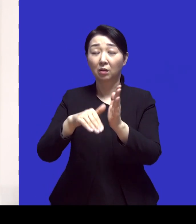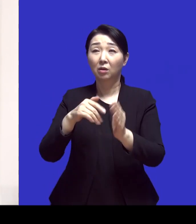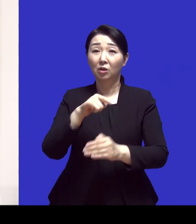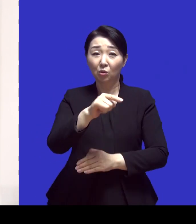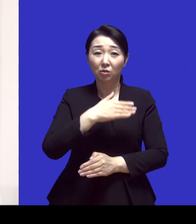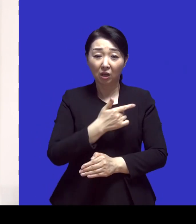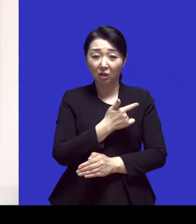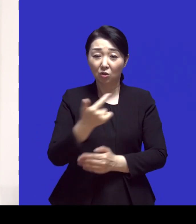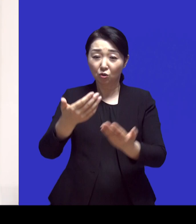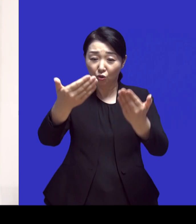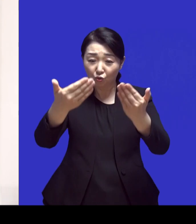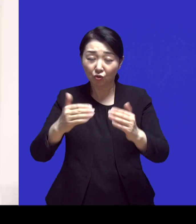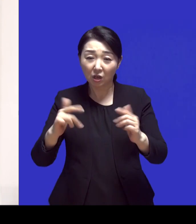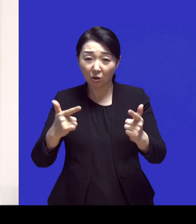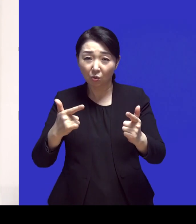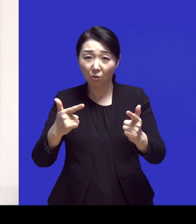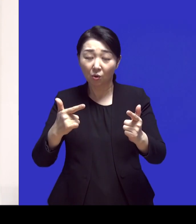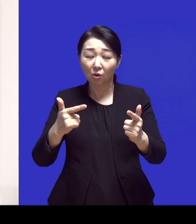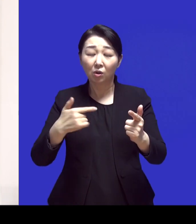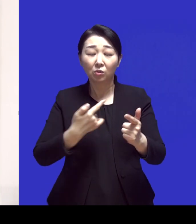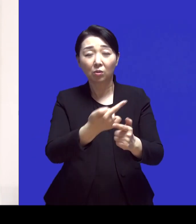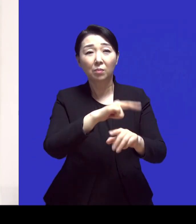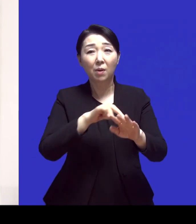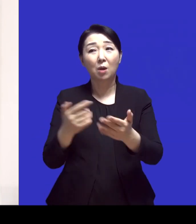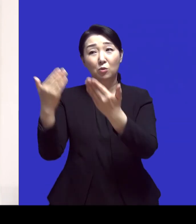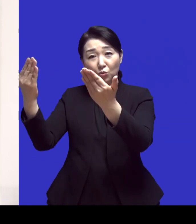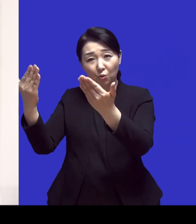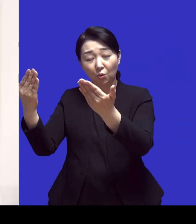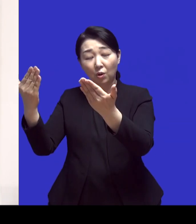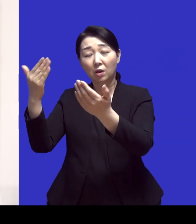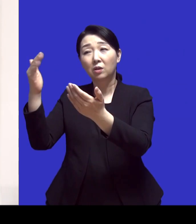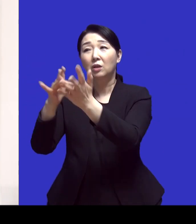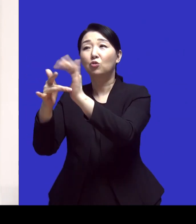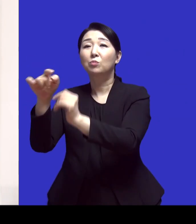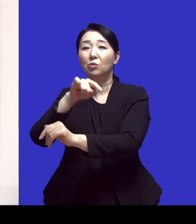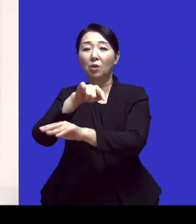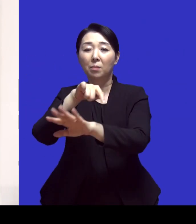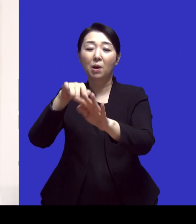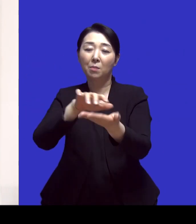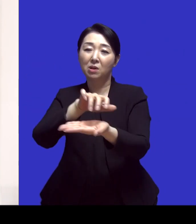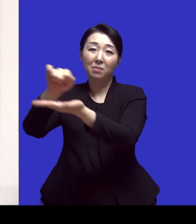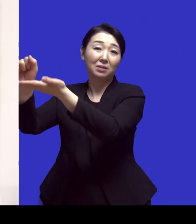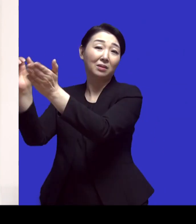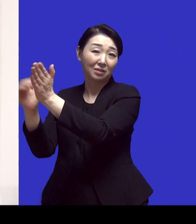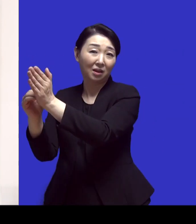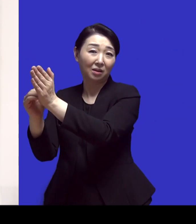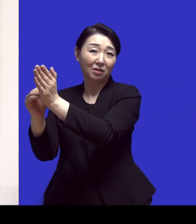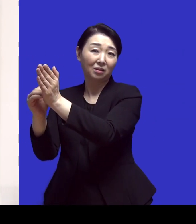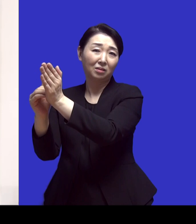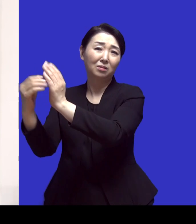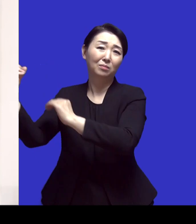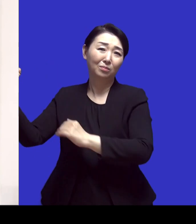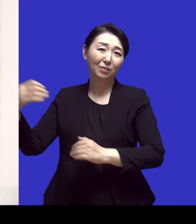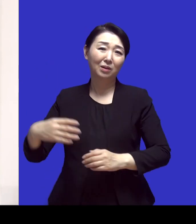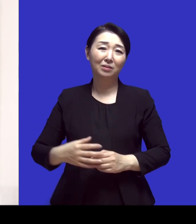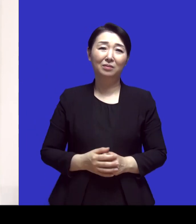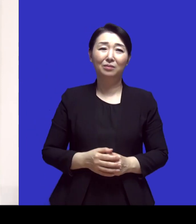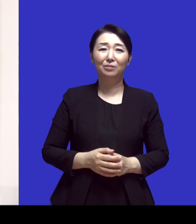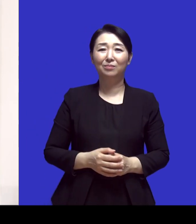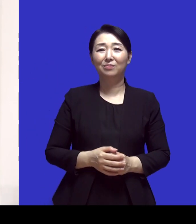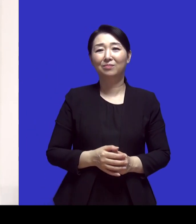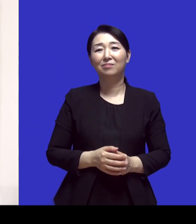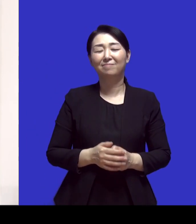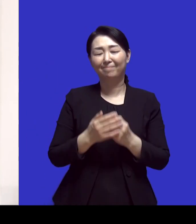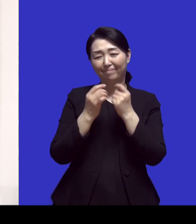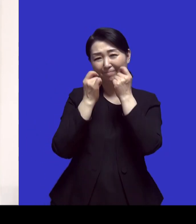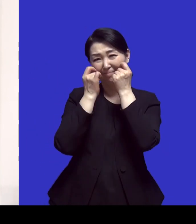않았지만 난 내 마음을 주었고 난 너의 마음을 받았단다 네 그러셨어요 그래서 이제 많이 울고